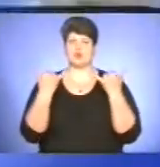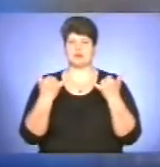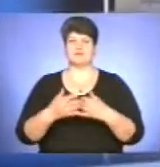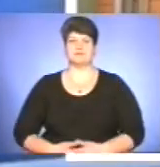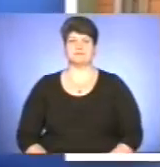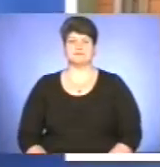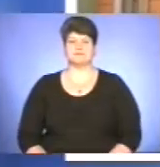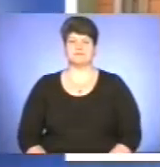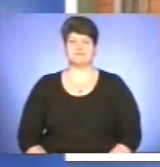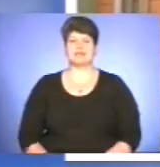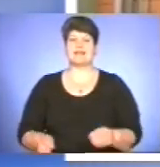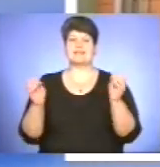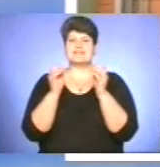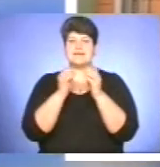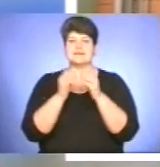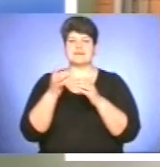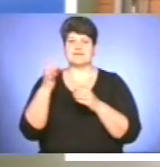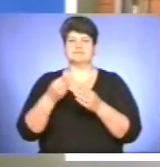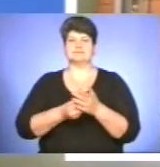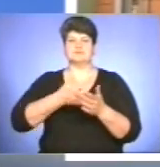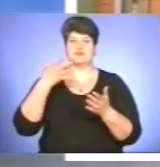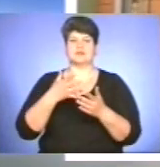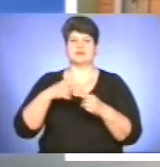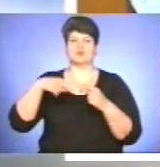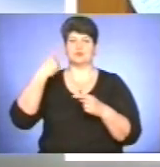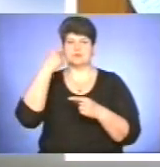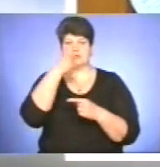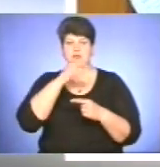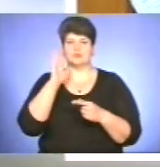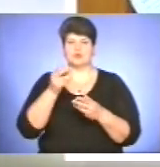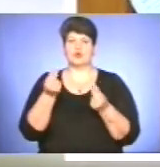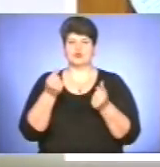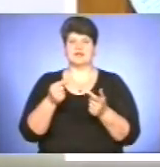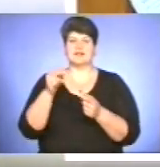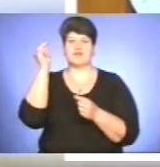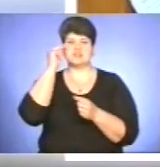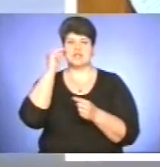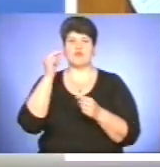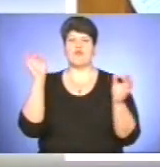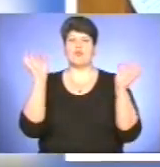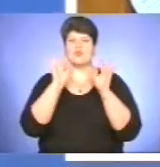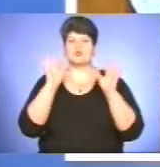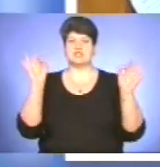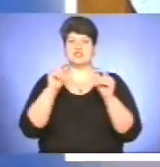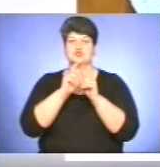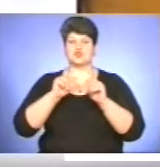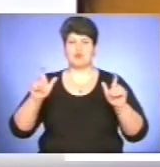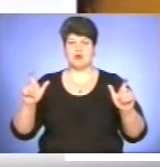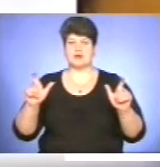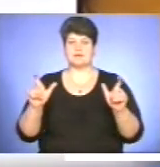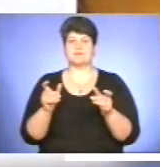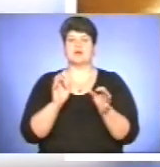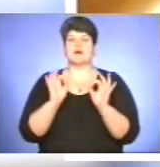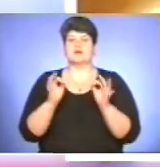У десятеро дорожче від наступного року може вкоштувати навчання у музичній школі. Оптимізувати ці бюджетні